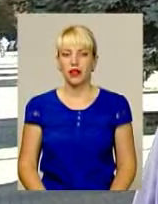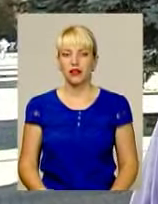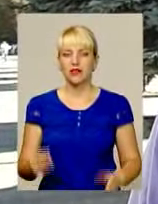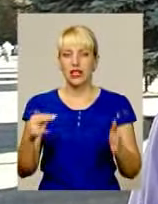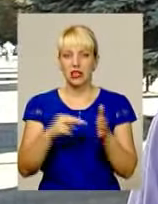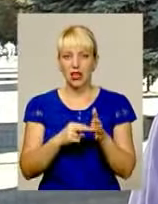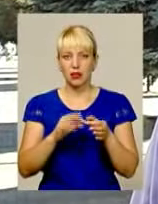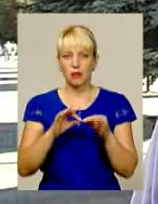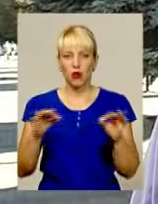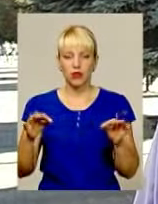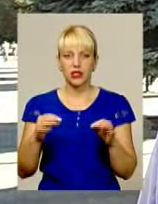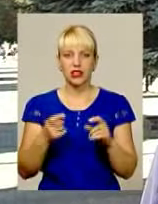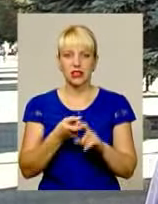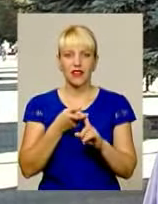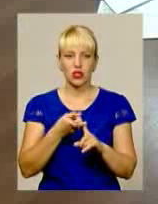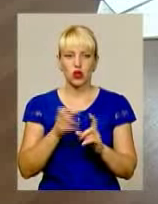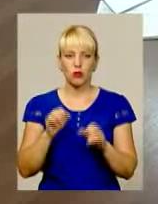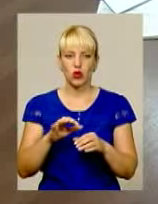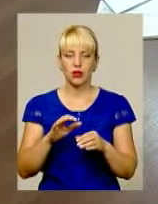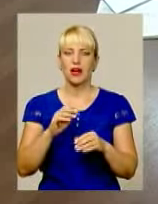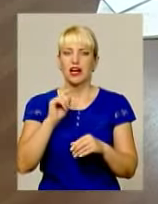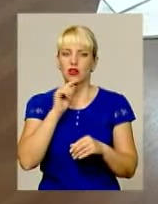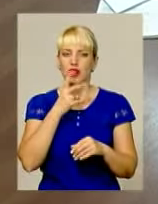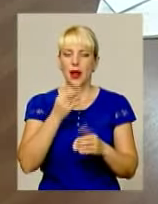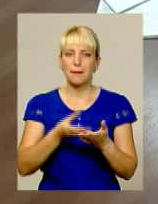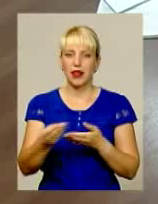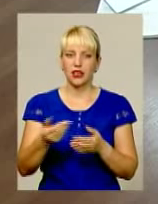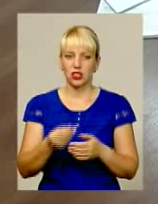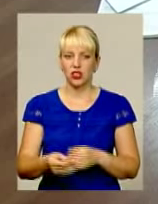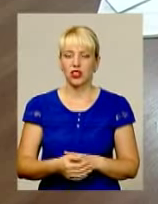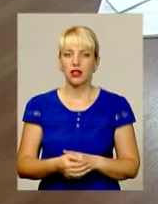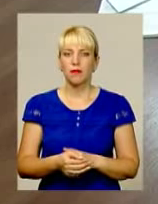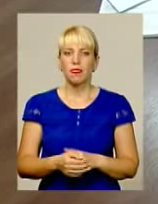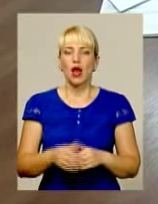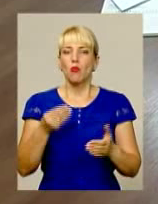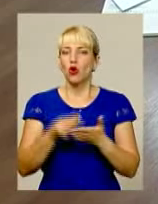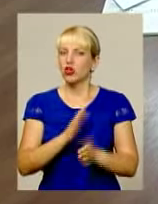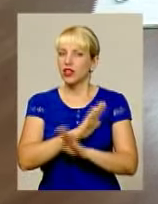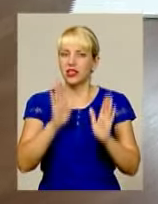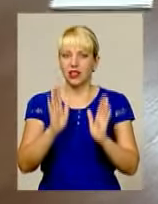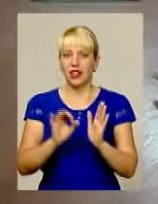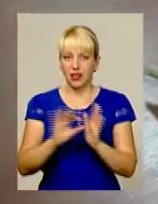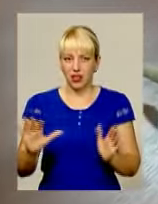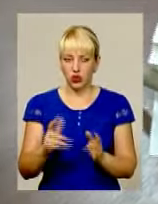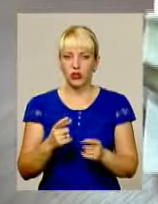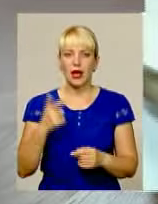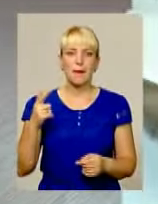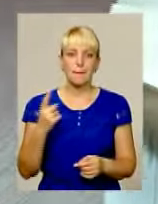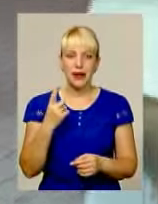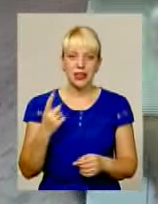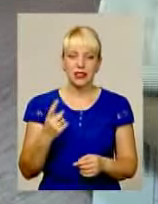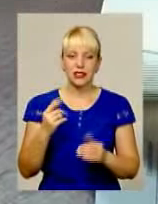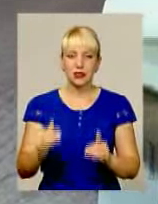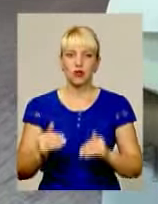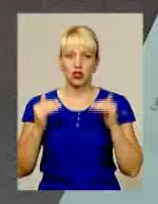до 8% злощаджувати на платіжках. Однак подорожчала не лише електроенергія. Краяни з 1 липня сплачують вдвічі